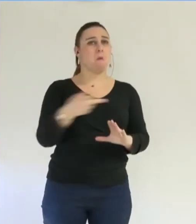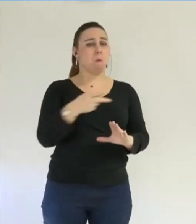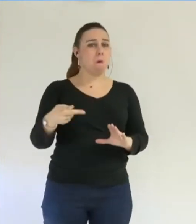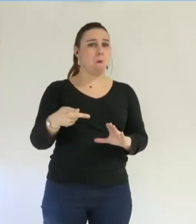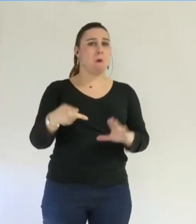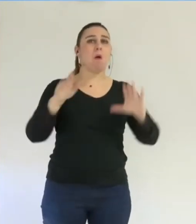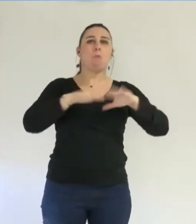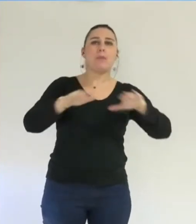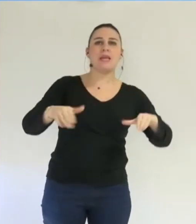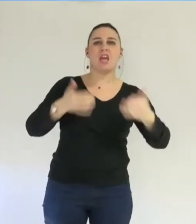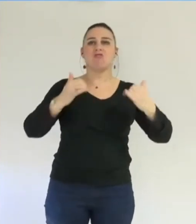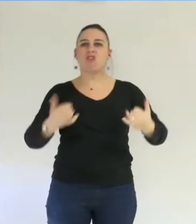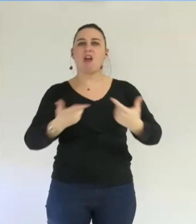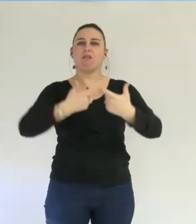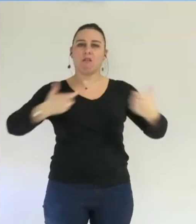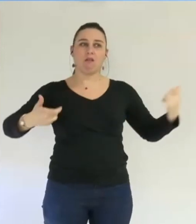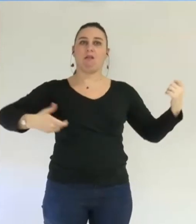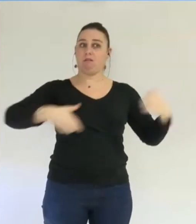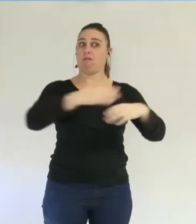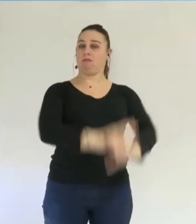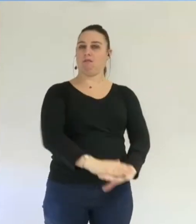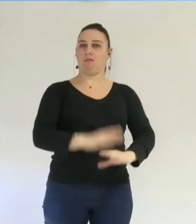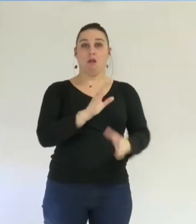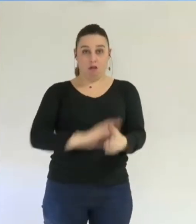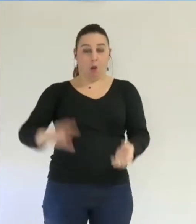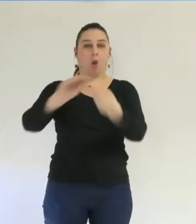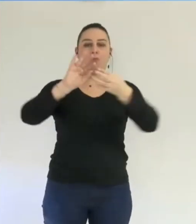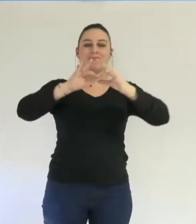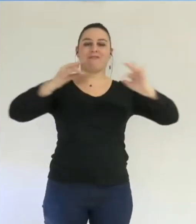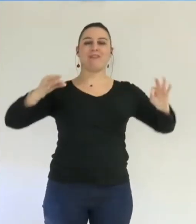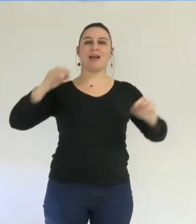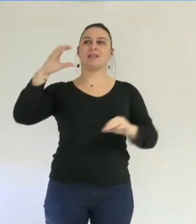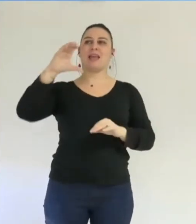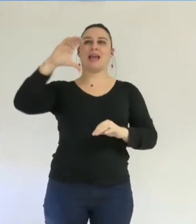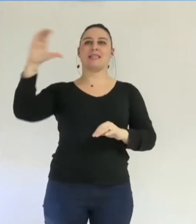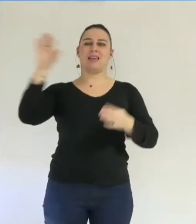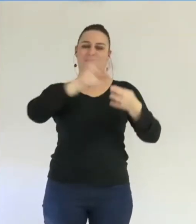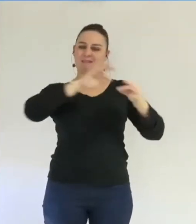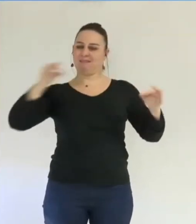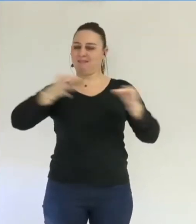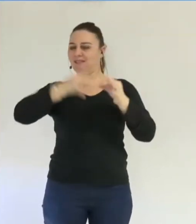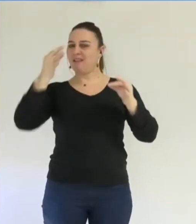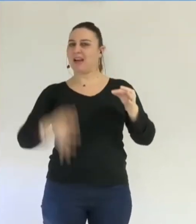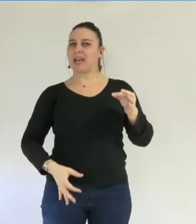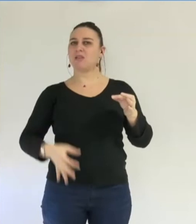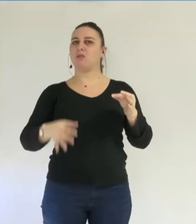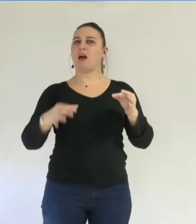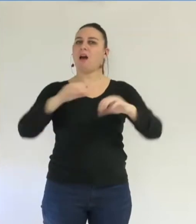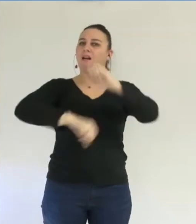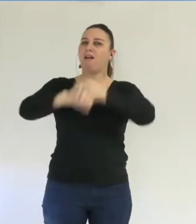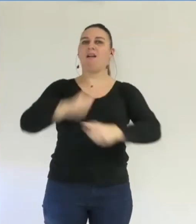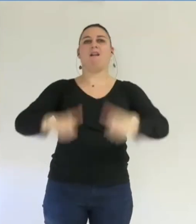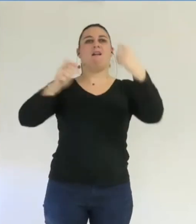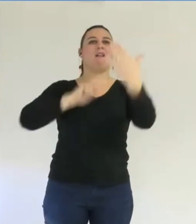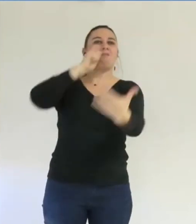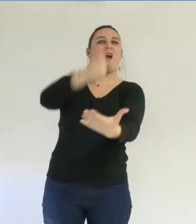mobiliers. De plus, la formule employée par la Chambre régionale des comptes décrivant le résultat de l'opération immobilière